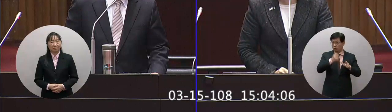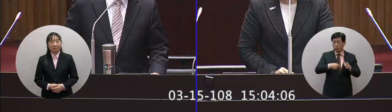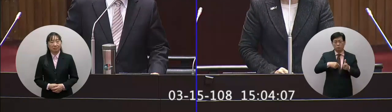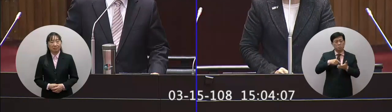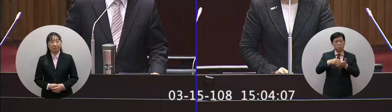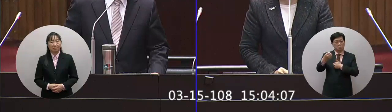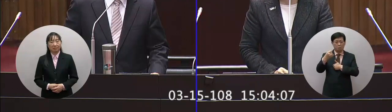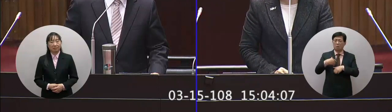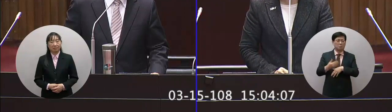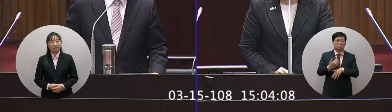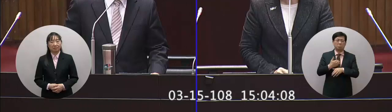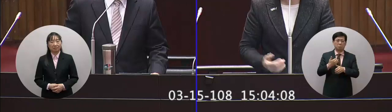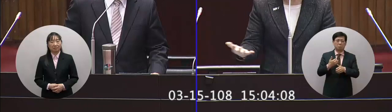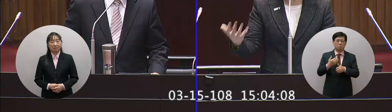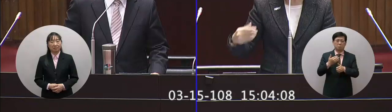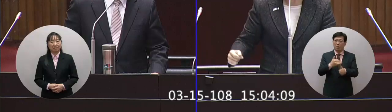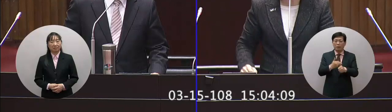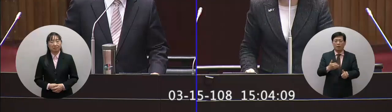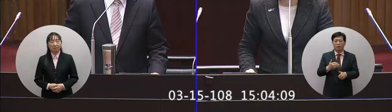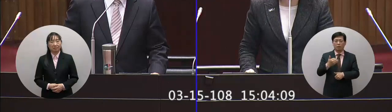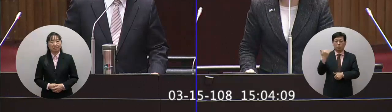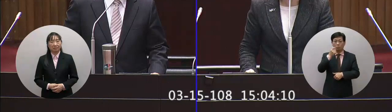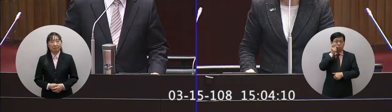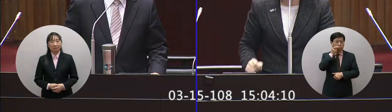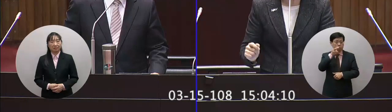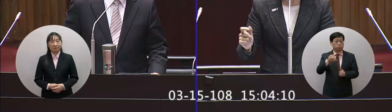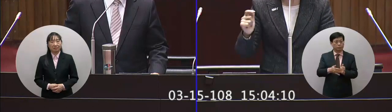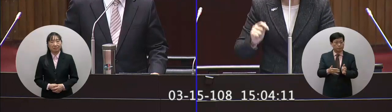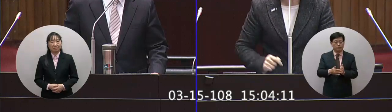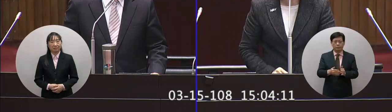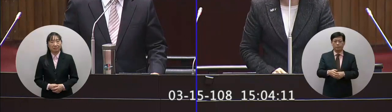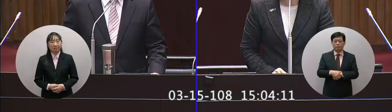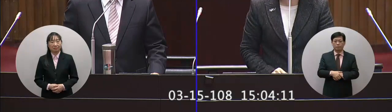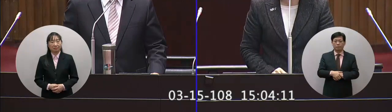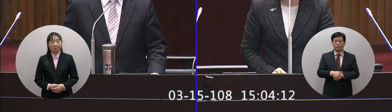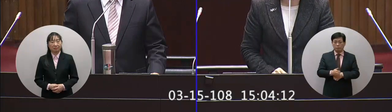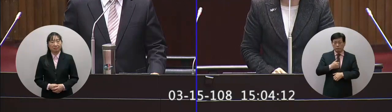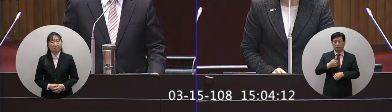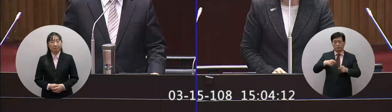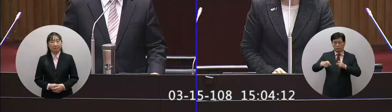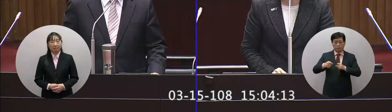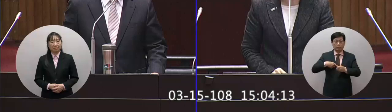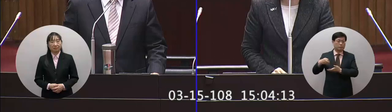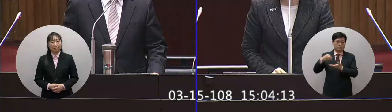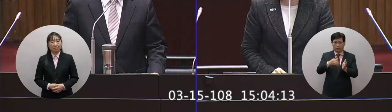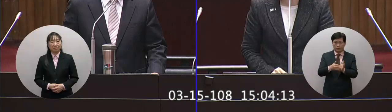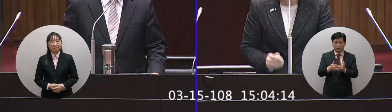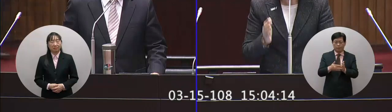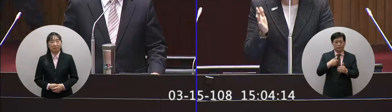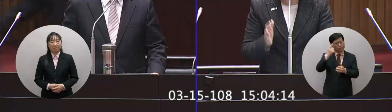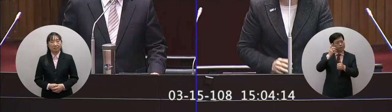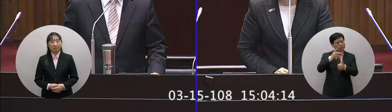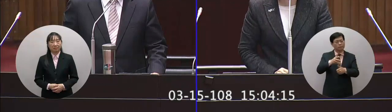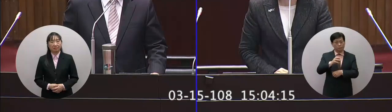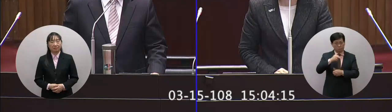報告說他不會裁員結果過了幾個月解雇計畫書都送出來了我想請問